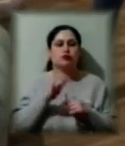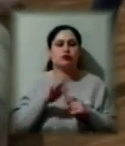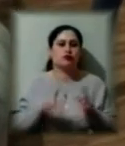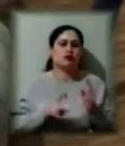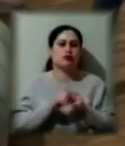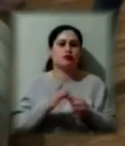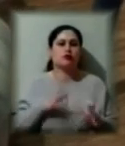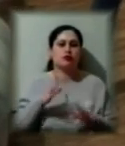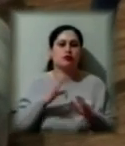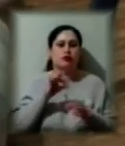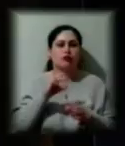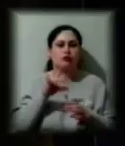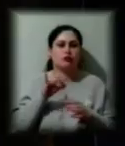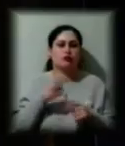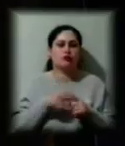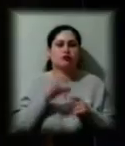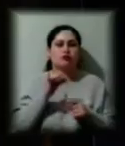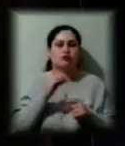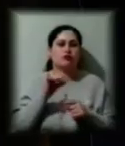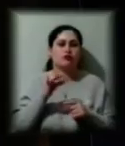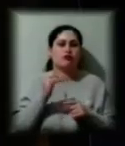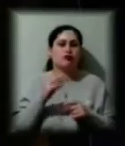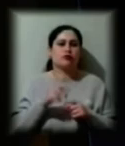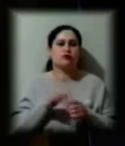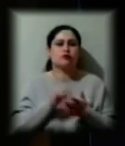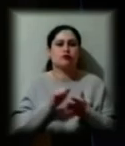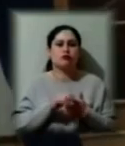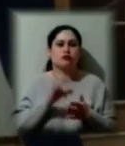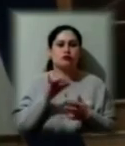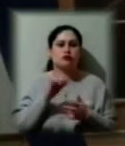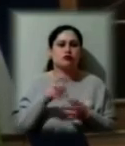онлайн. Ксенія, Софія та Артем займаються сучасними танцями.